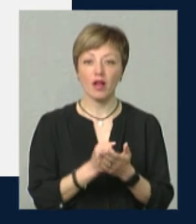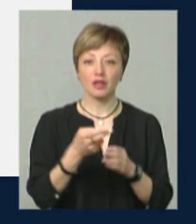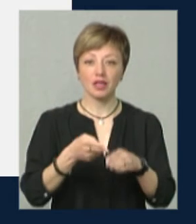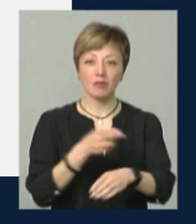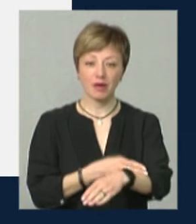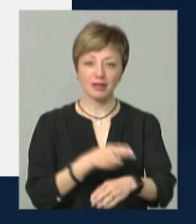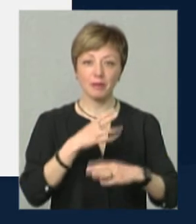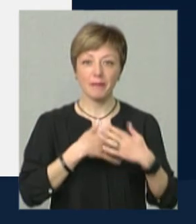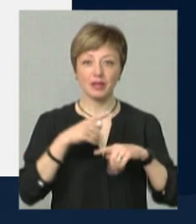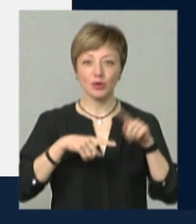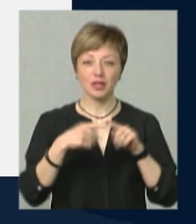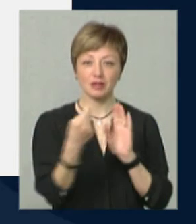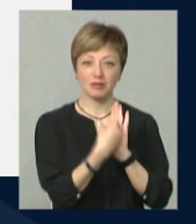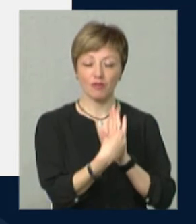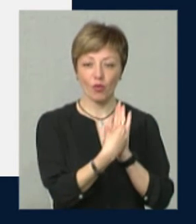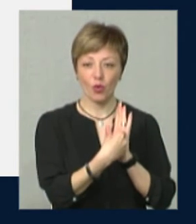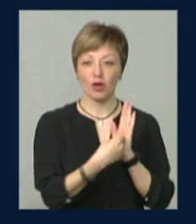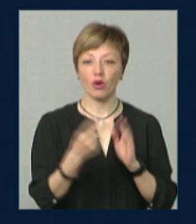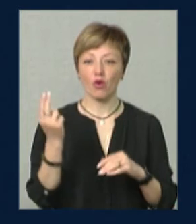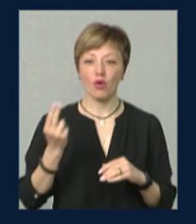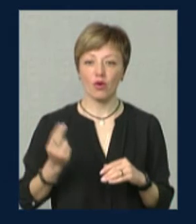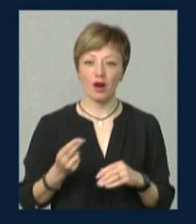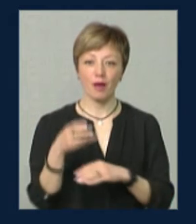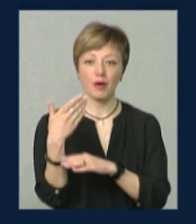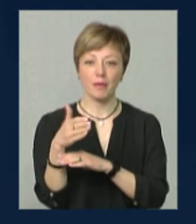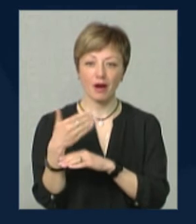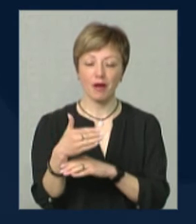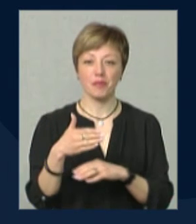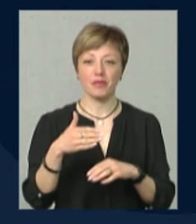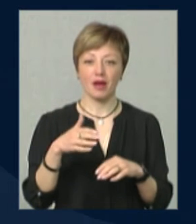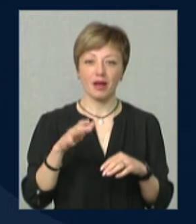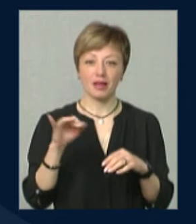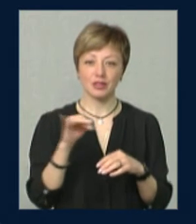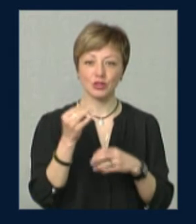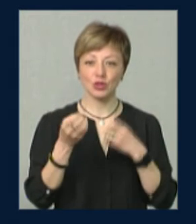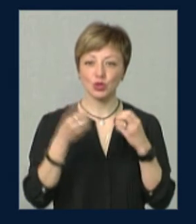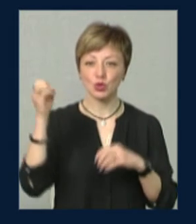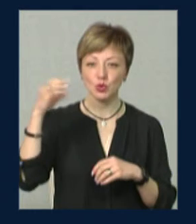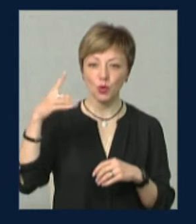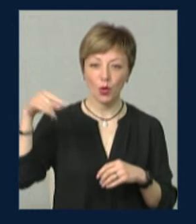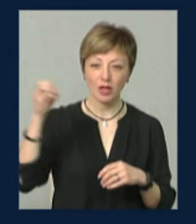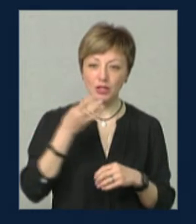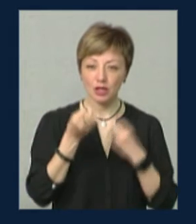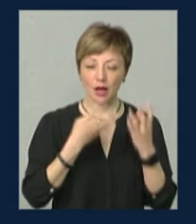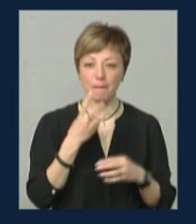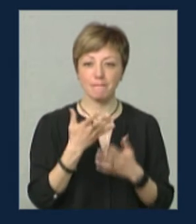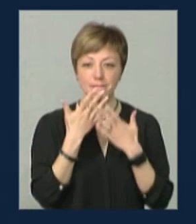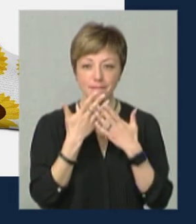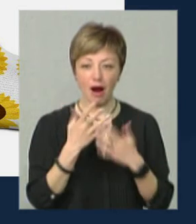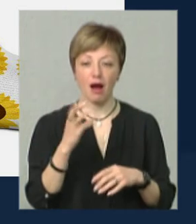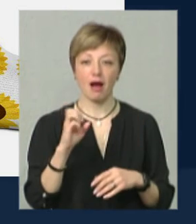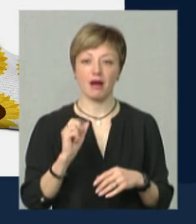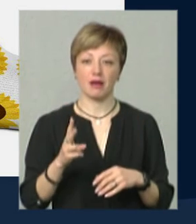шкарпеток з патріотичною символікою, з кольорами прапора, з соняшниками, з маками, трезубом, яких